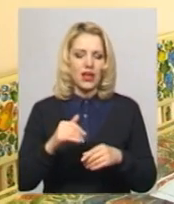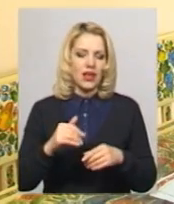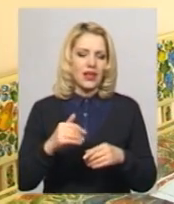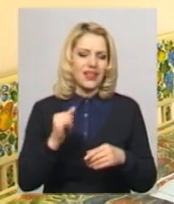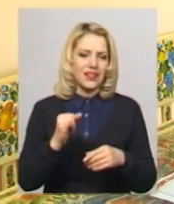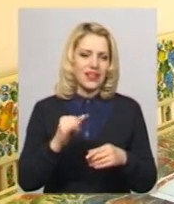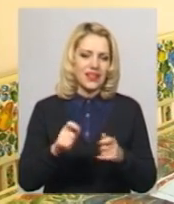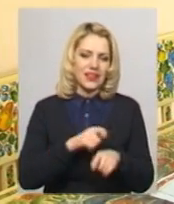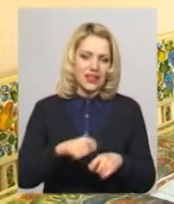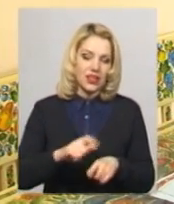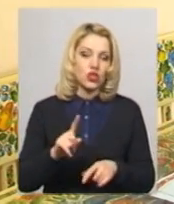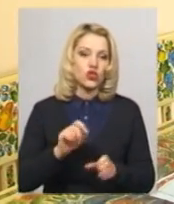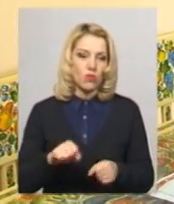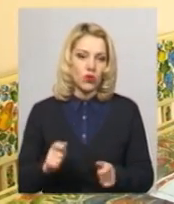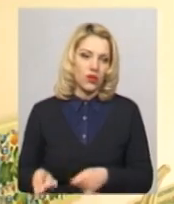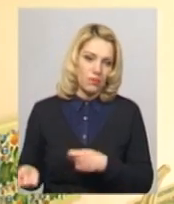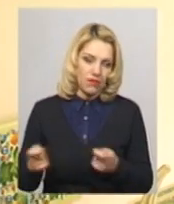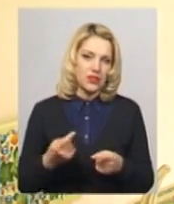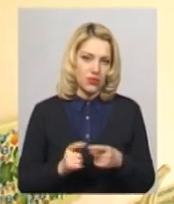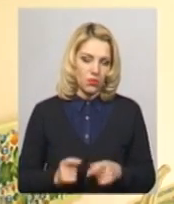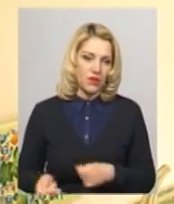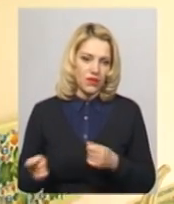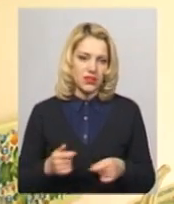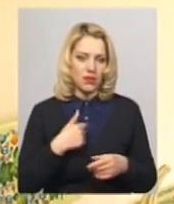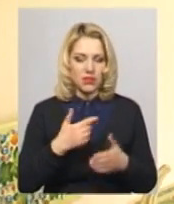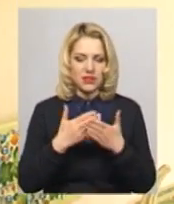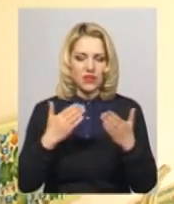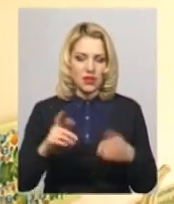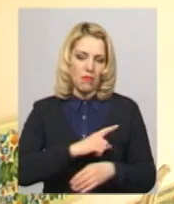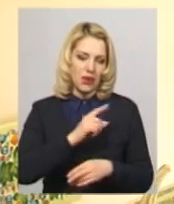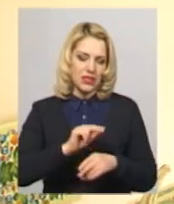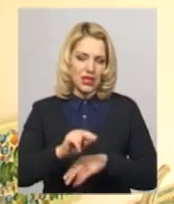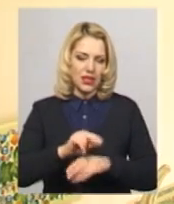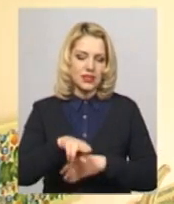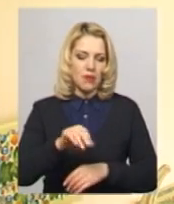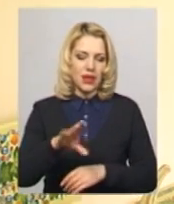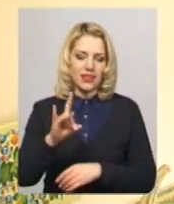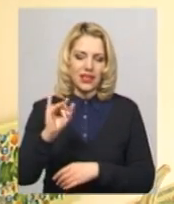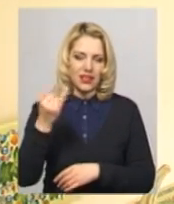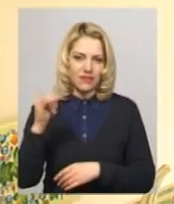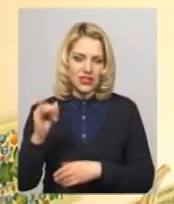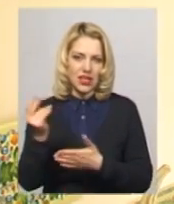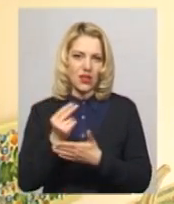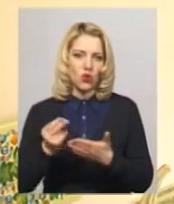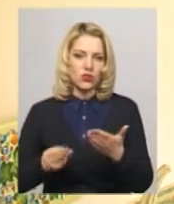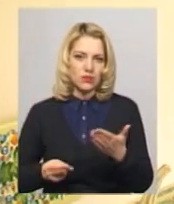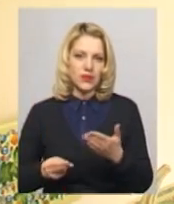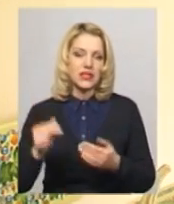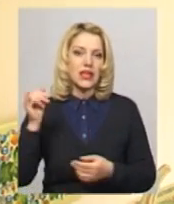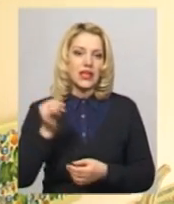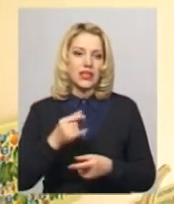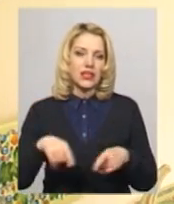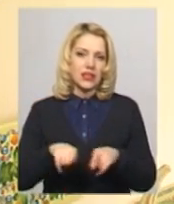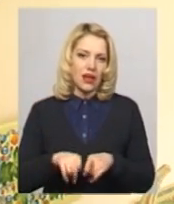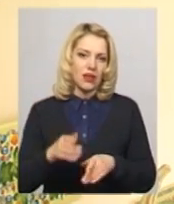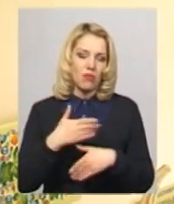те, що ми могли привезти, те ми привезли. Ми їздимо з виставками, майстер-класами з петриківського розпису, таким